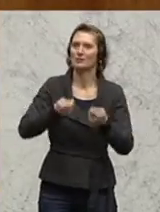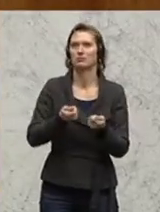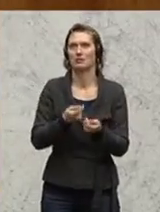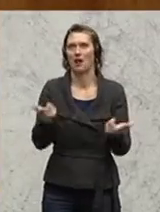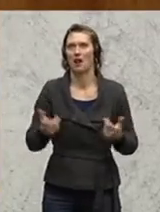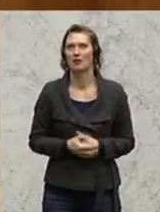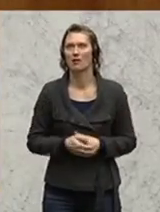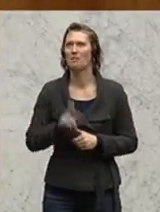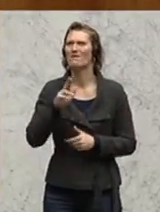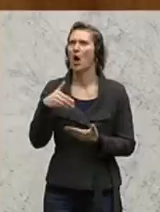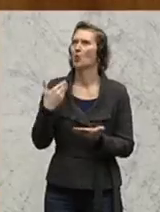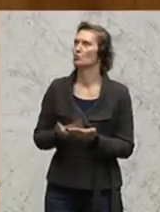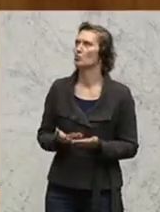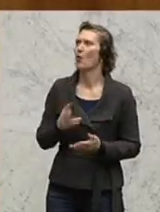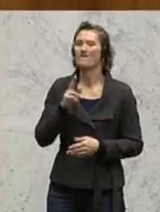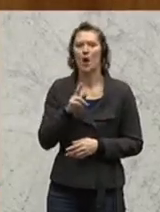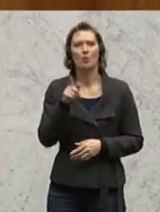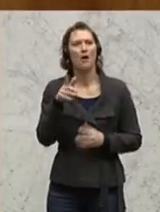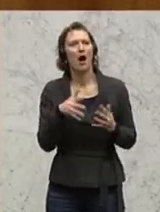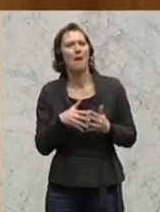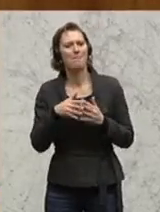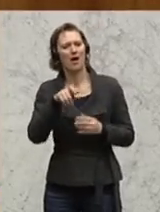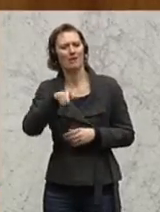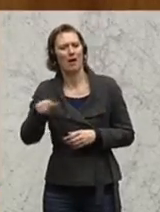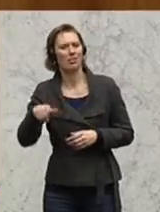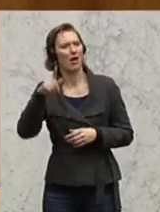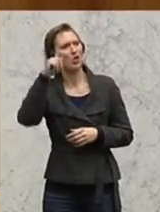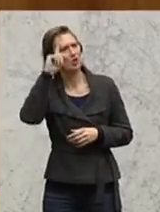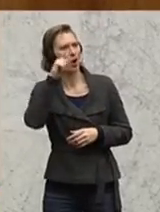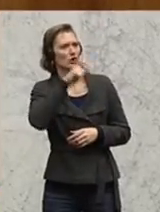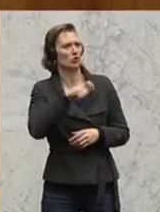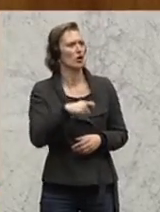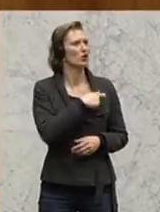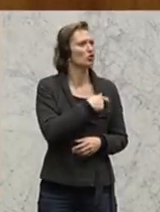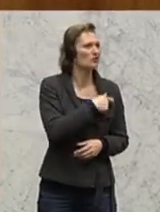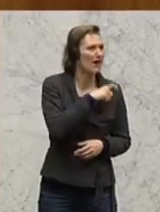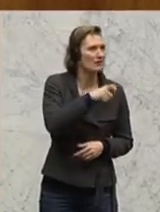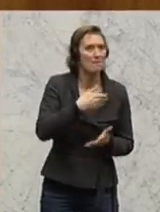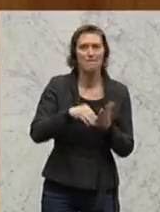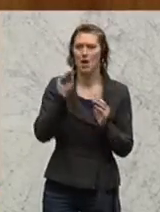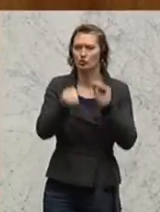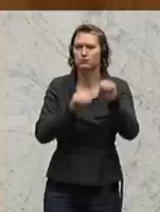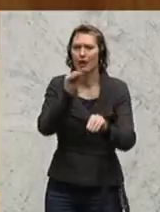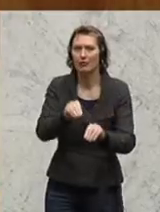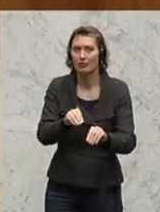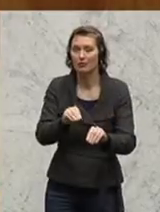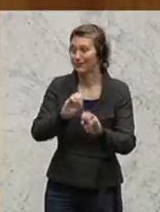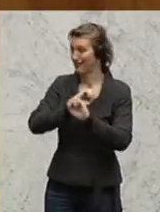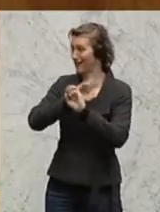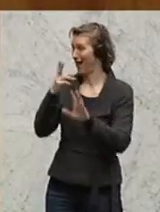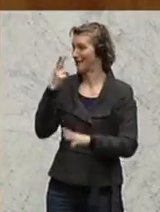Warum ist das so? Warum spenden Amerikaner, Deutsche, Schweizer wesentlich mehr? Ganz